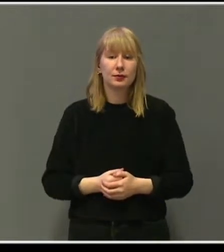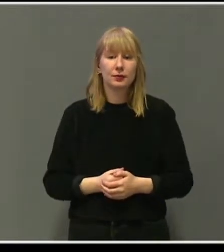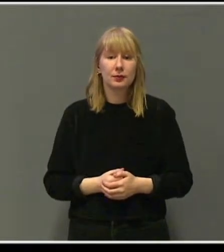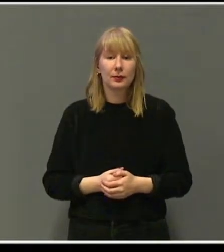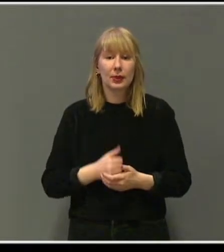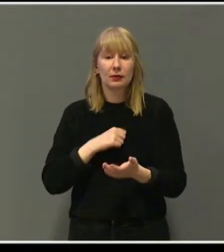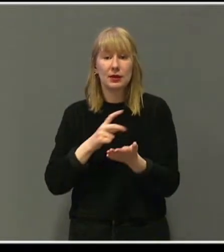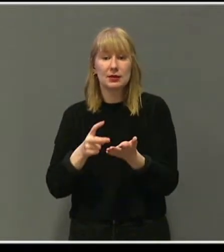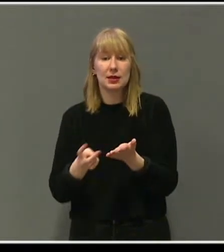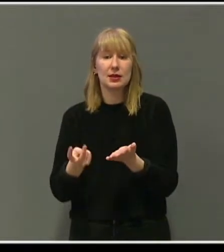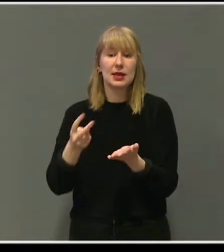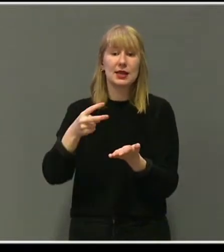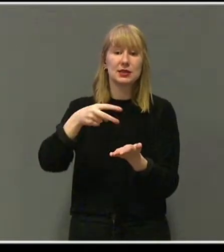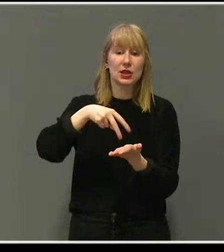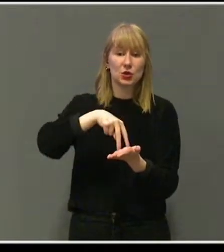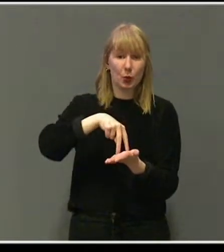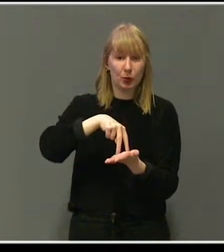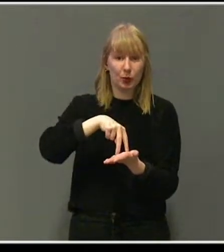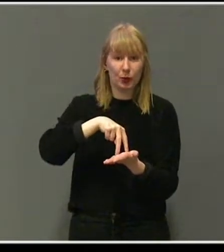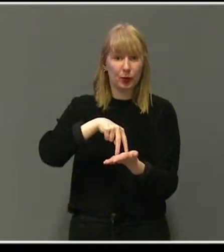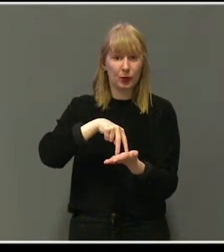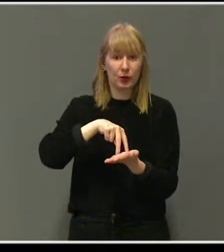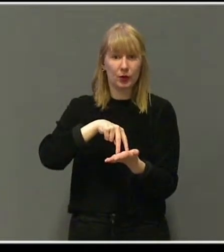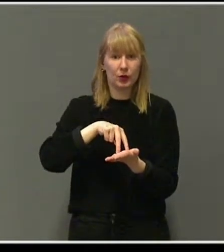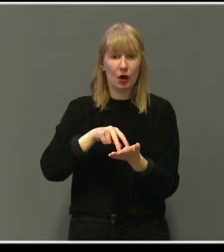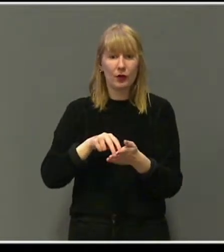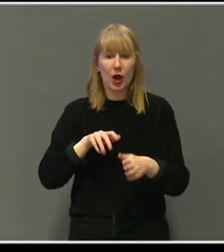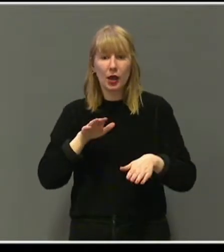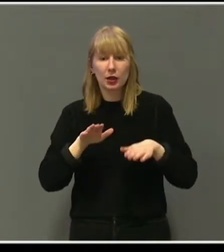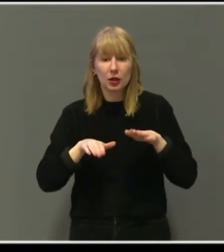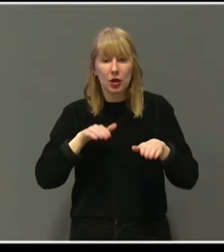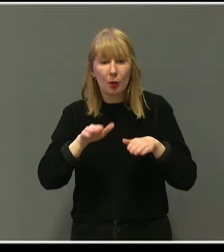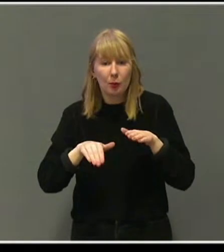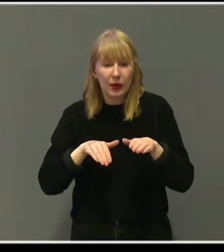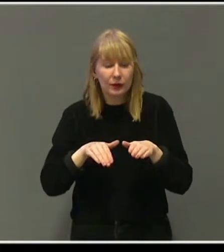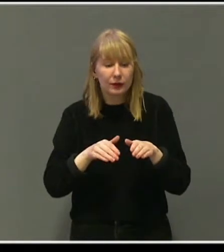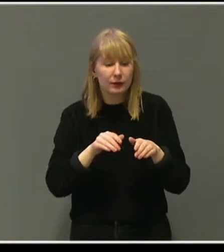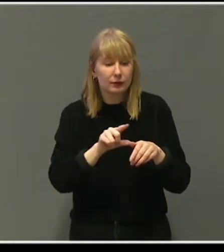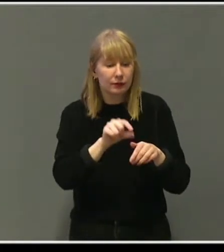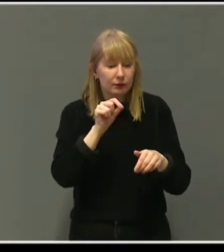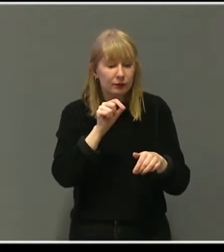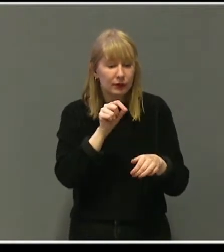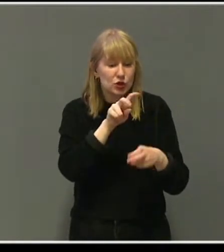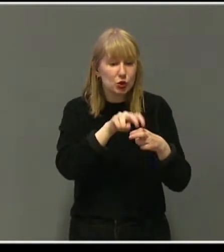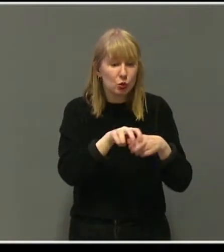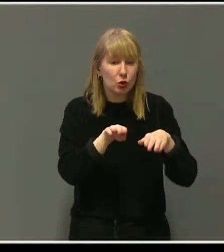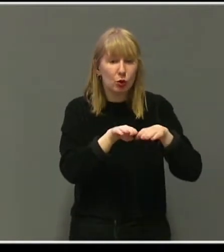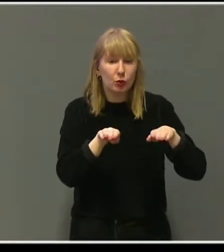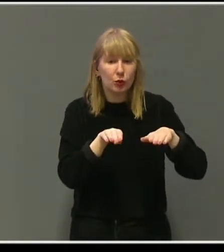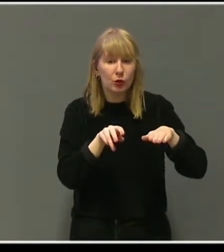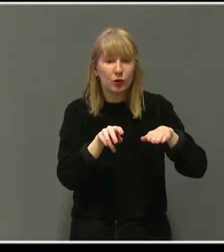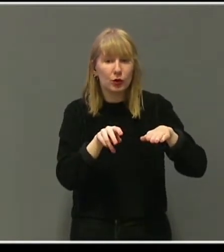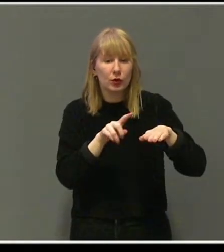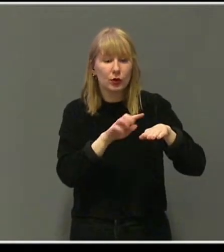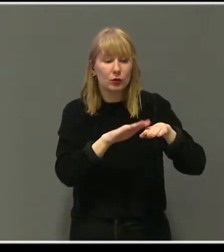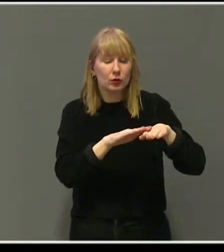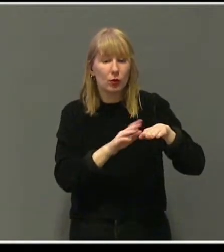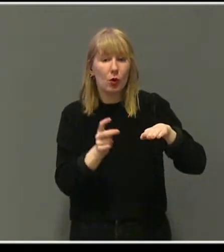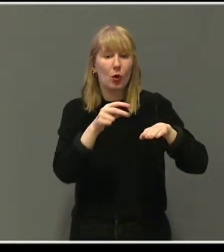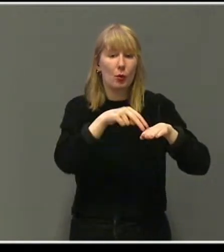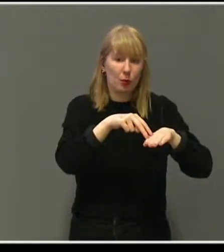når han skulle opp igjen, reiste han seg ikke der han falt. Han krabbet bort til nærmeste stol eller bord. Og han